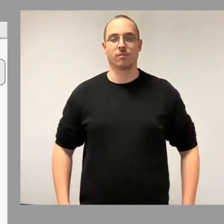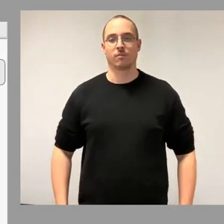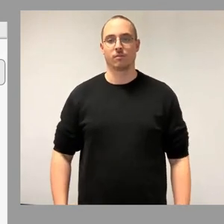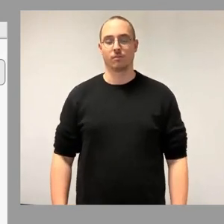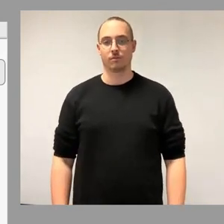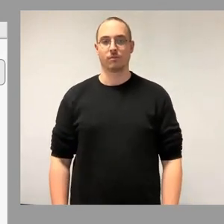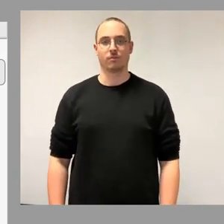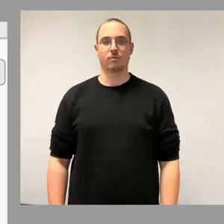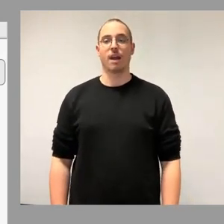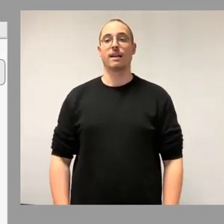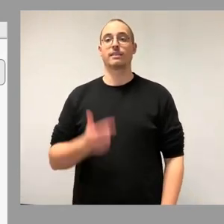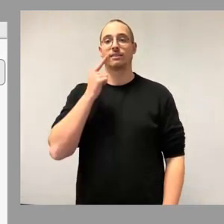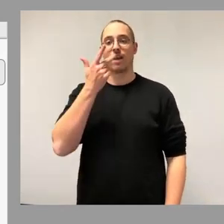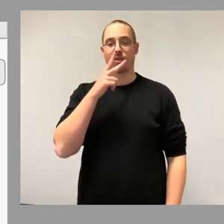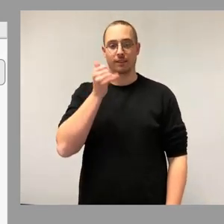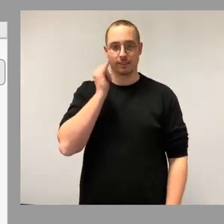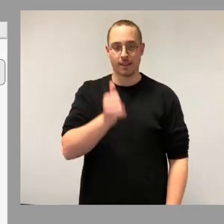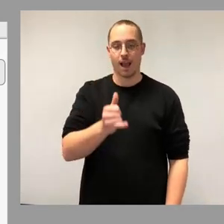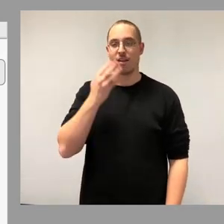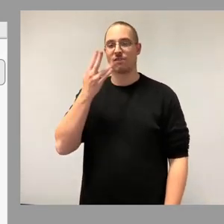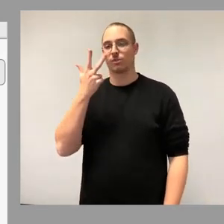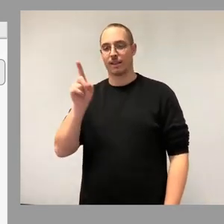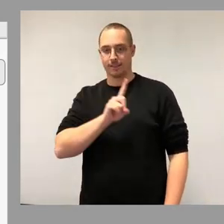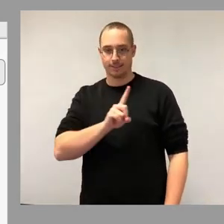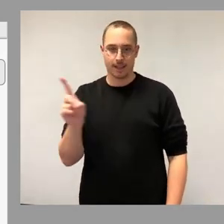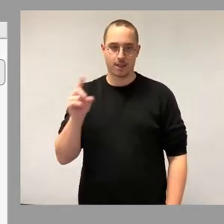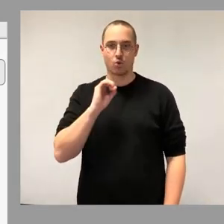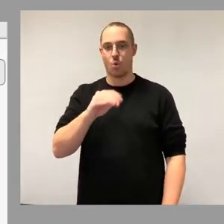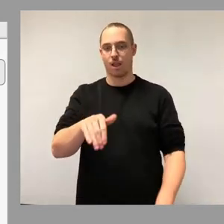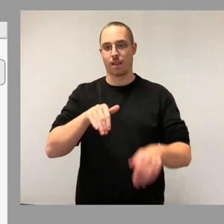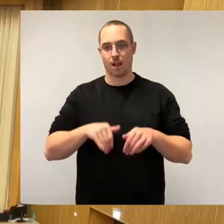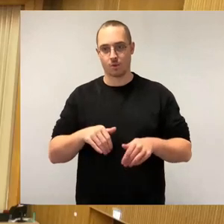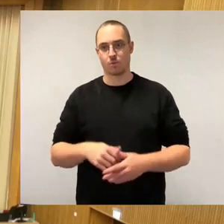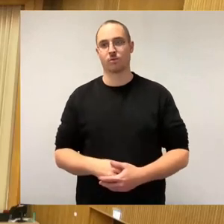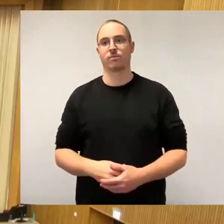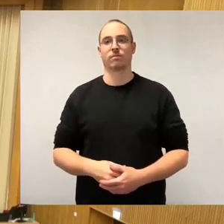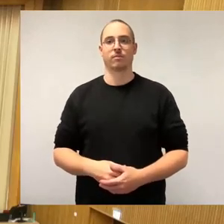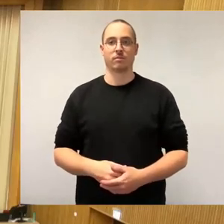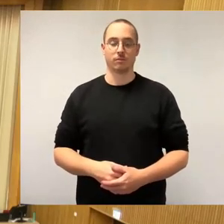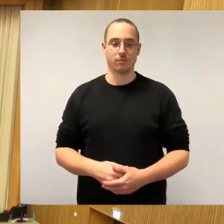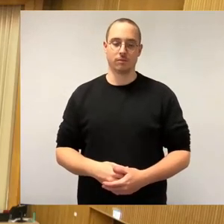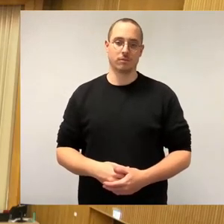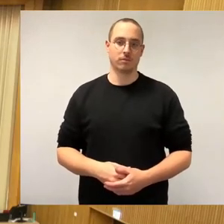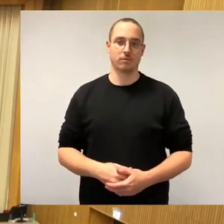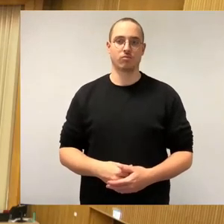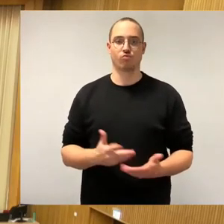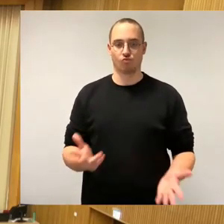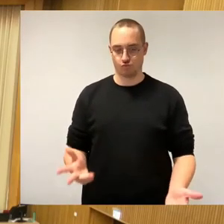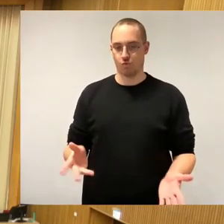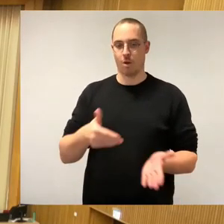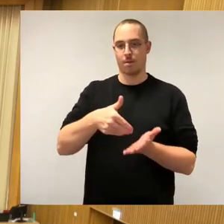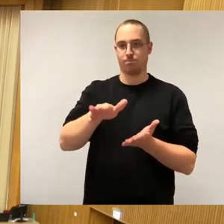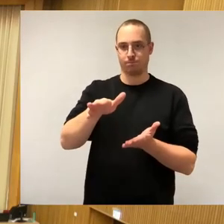32 Ja-Stimmen, 34 Nein-Stimmen und keine Enthaltung. Damit hat es keine Mehrheit